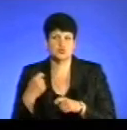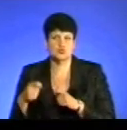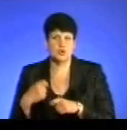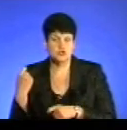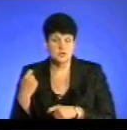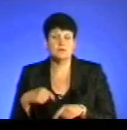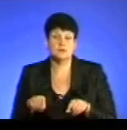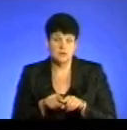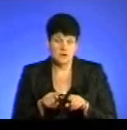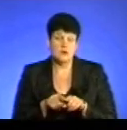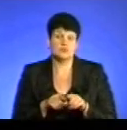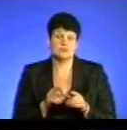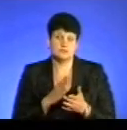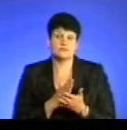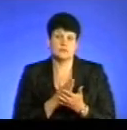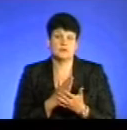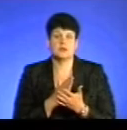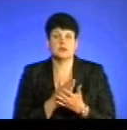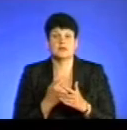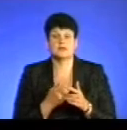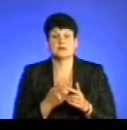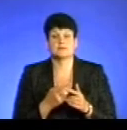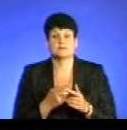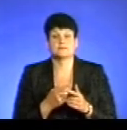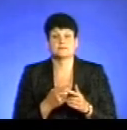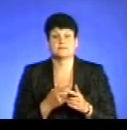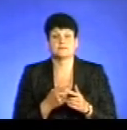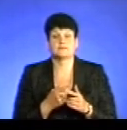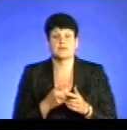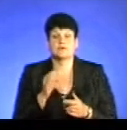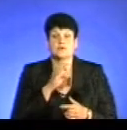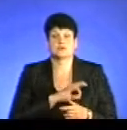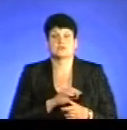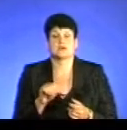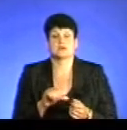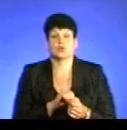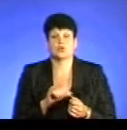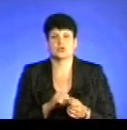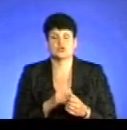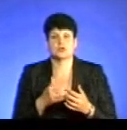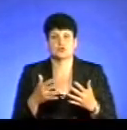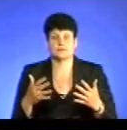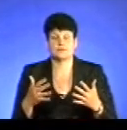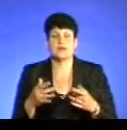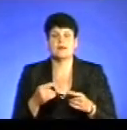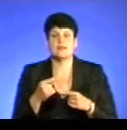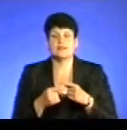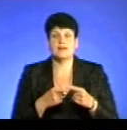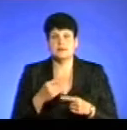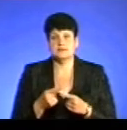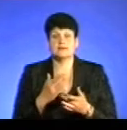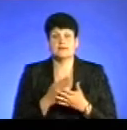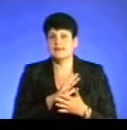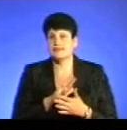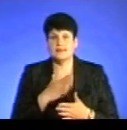відбуваються на тлі вживання наркотичних речовин. Тобто наслідки наркоманії є дуже